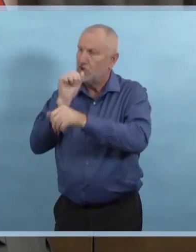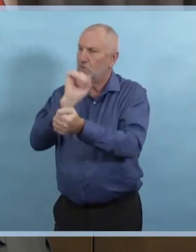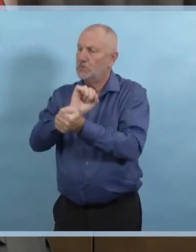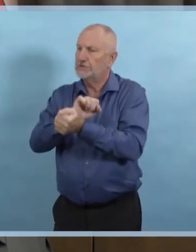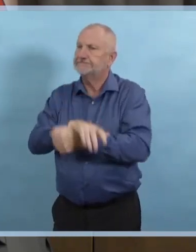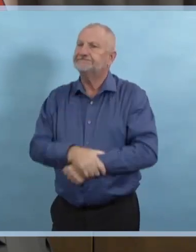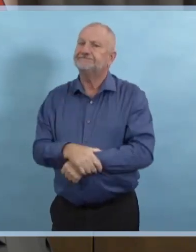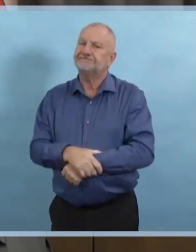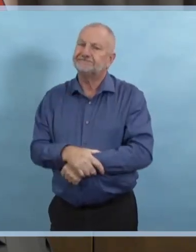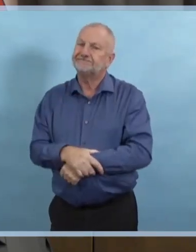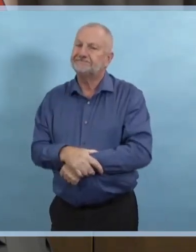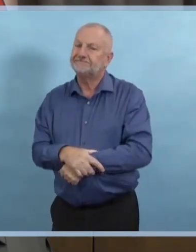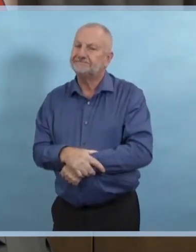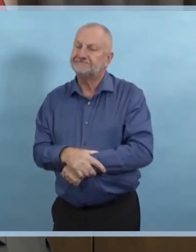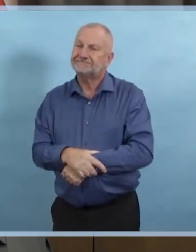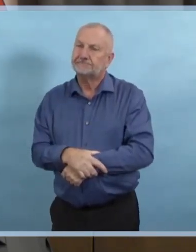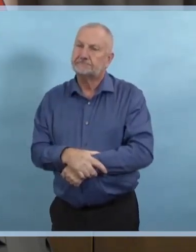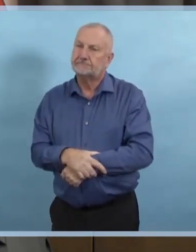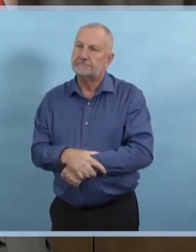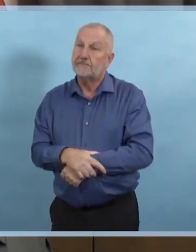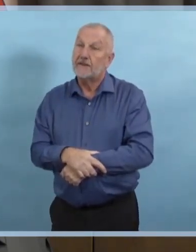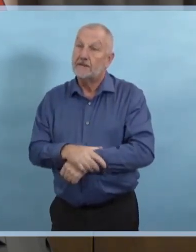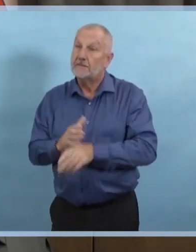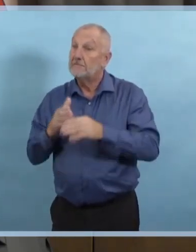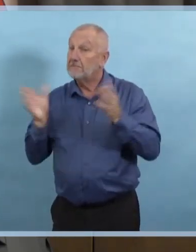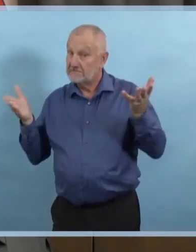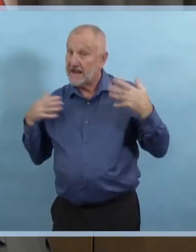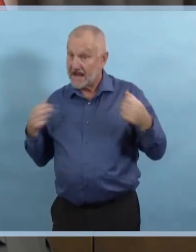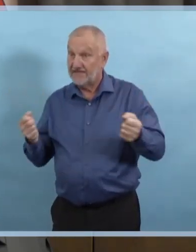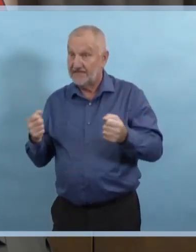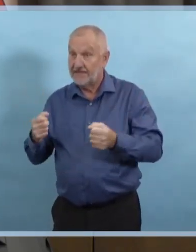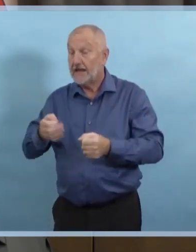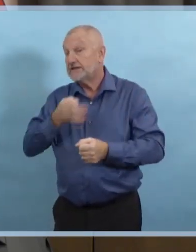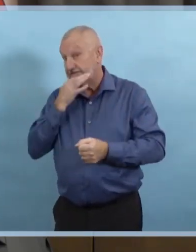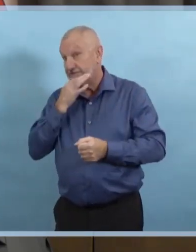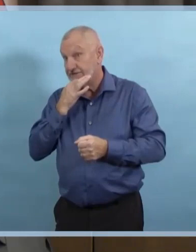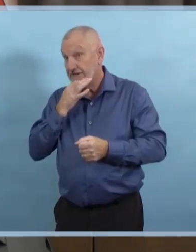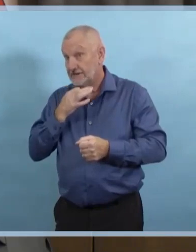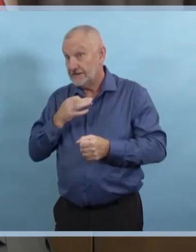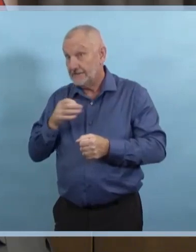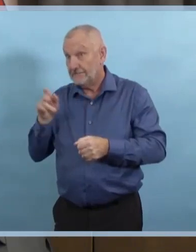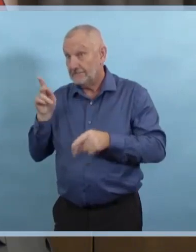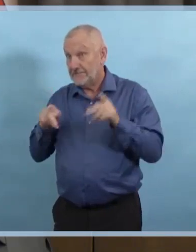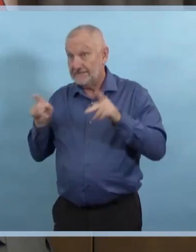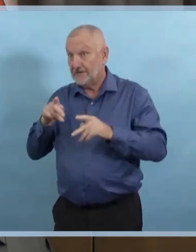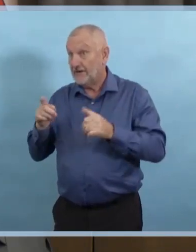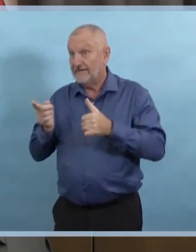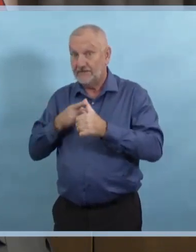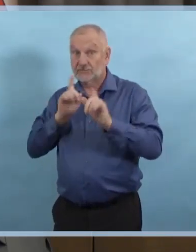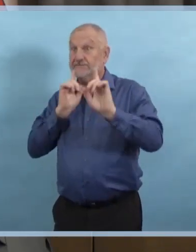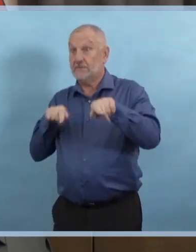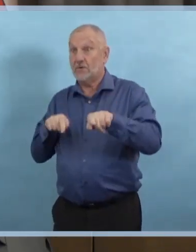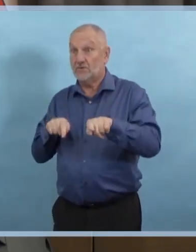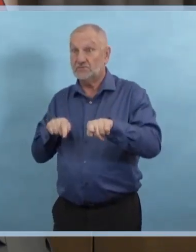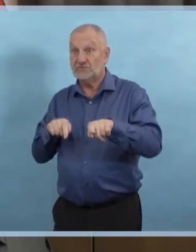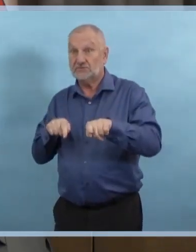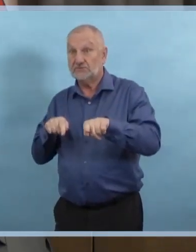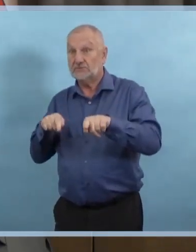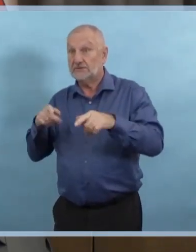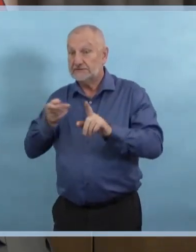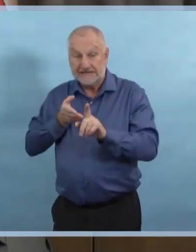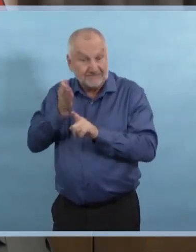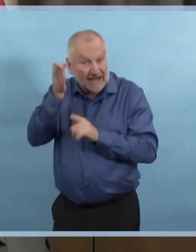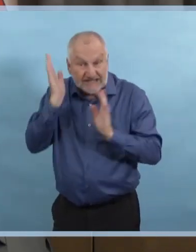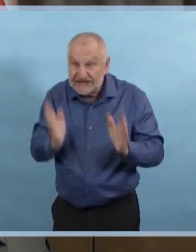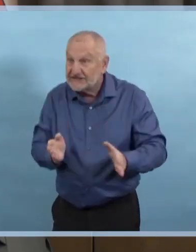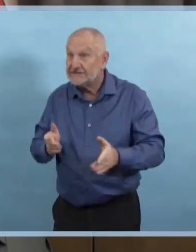intervenants et les spécialistes cliniques font tout ce qu'ils peuvent pour se préparer à réagir aux besoins du